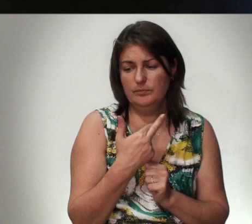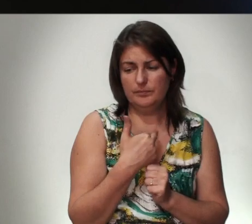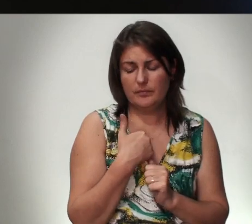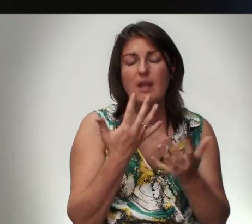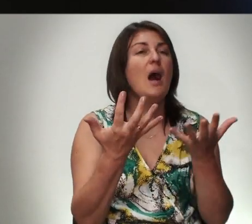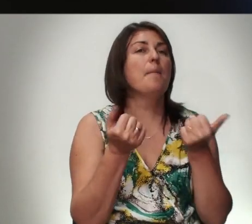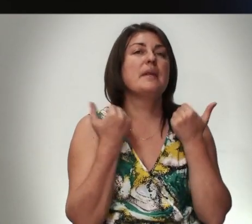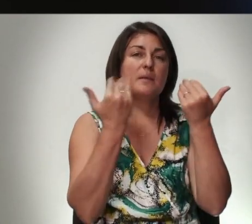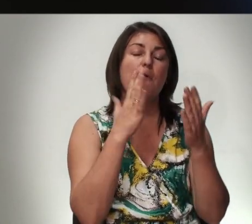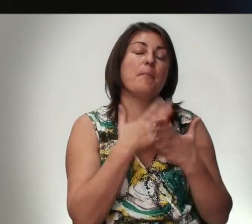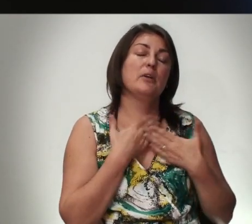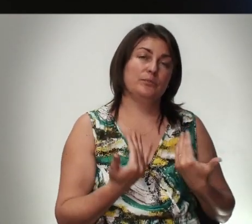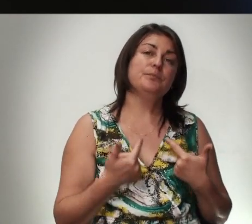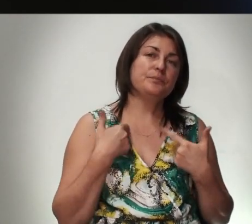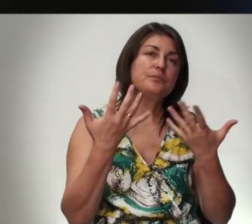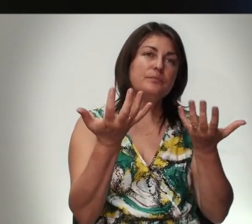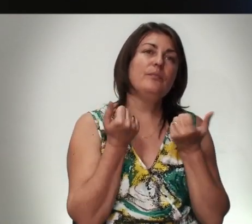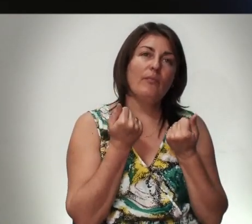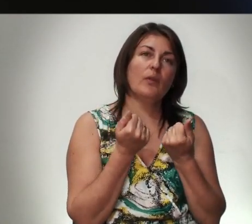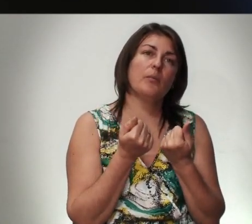Принял Тебя В моей Жизни Или Я Принимаю